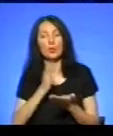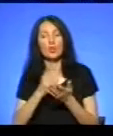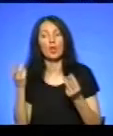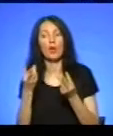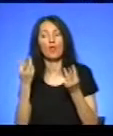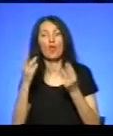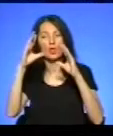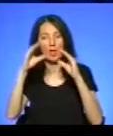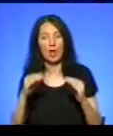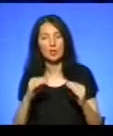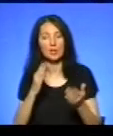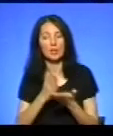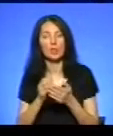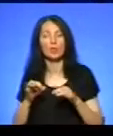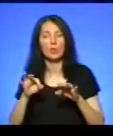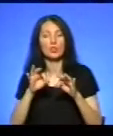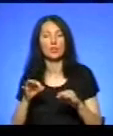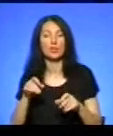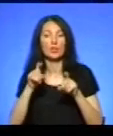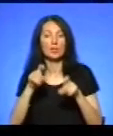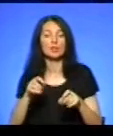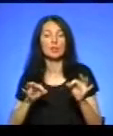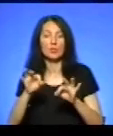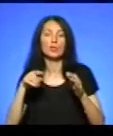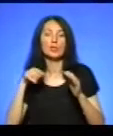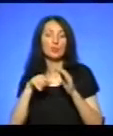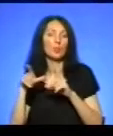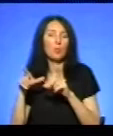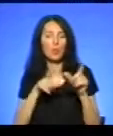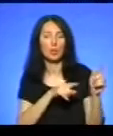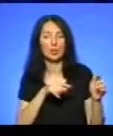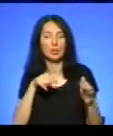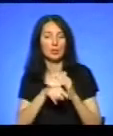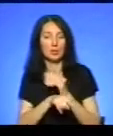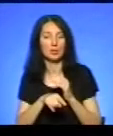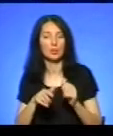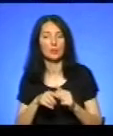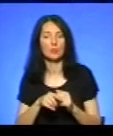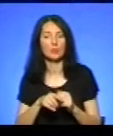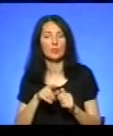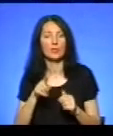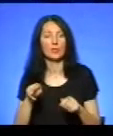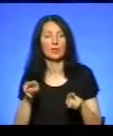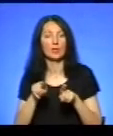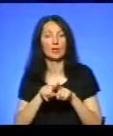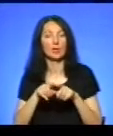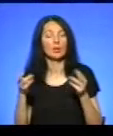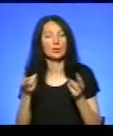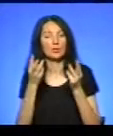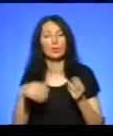приведемо сіну машину, як зарвали, кажуть, поїхали. Туди вже слідчі, і все. І так згорів ущент,